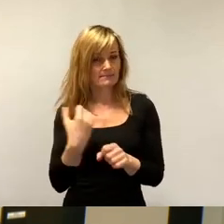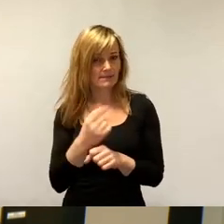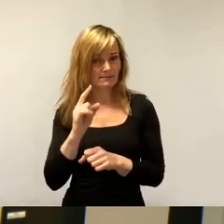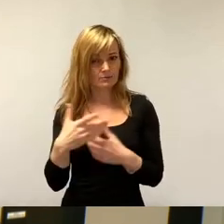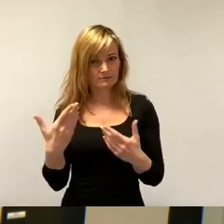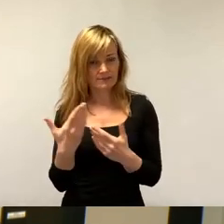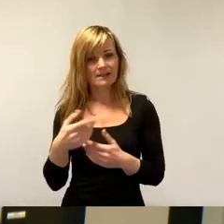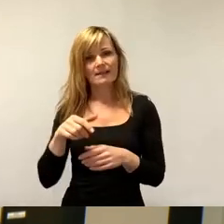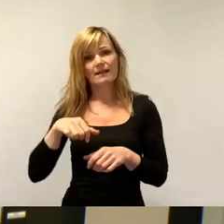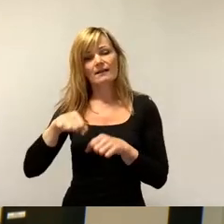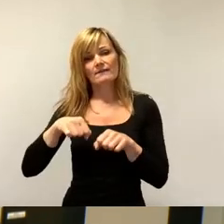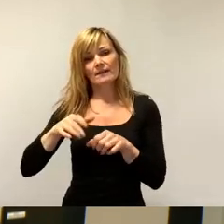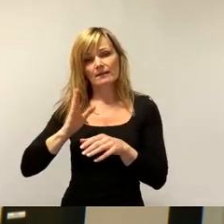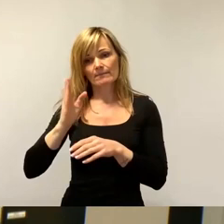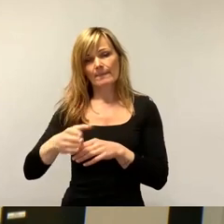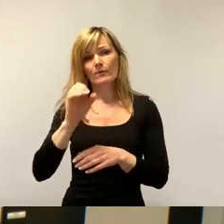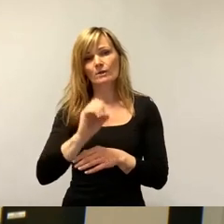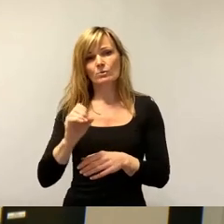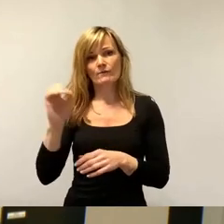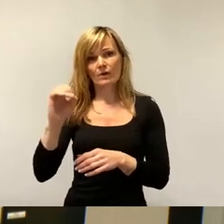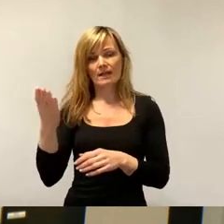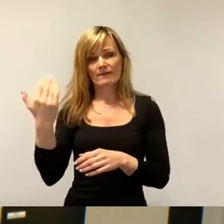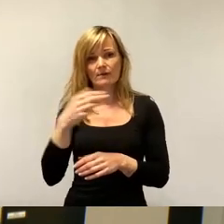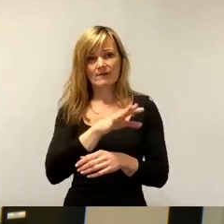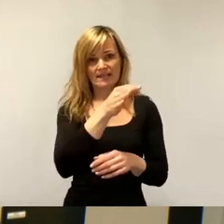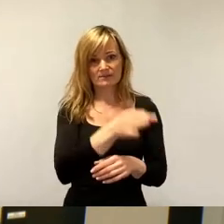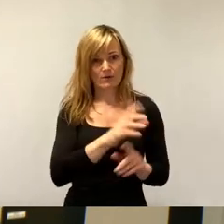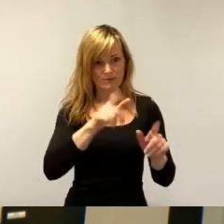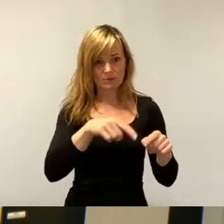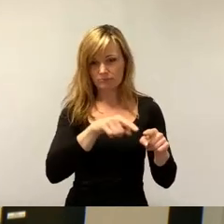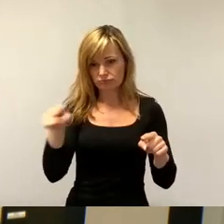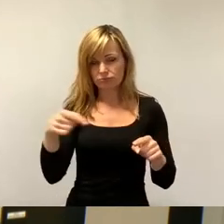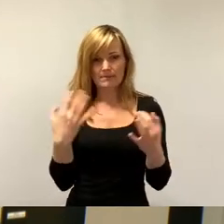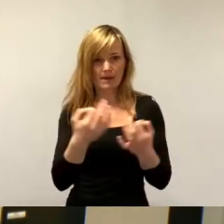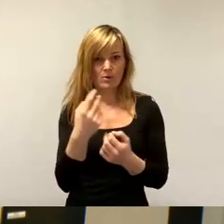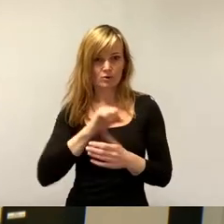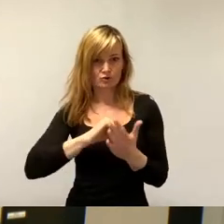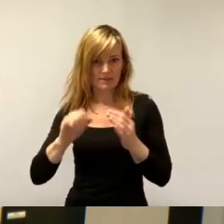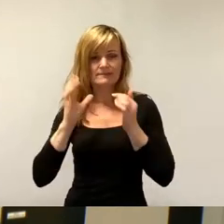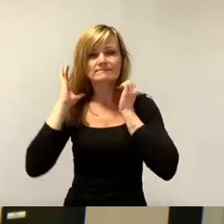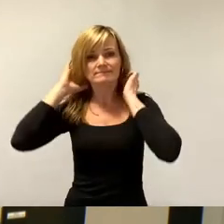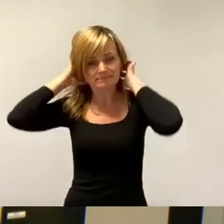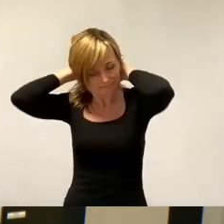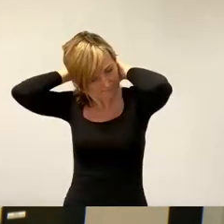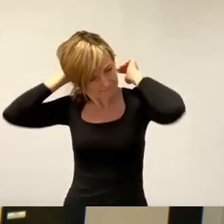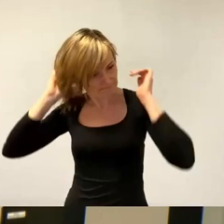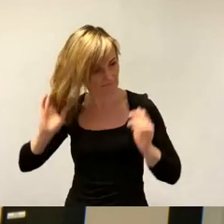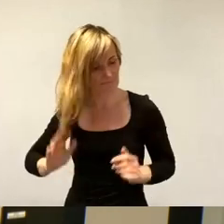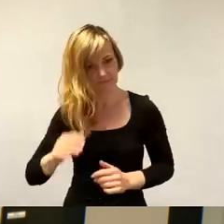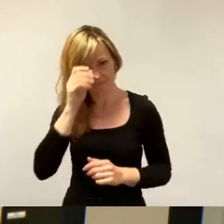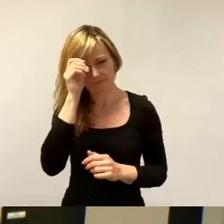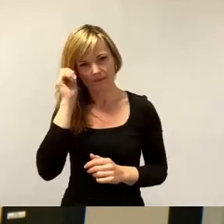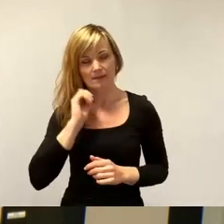-Ugrilla von Weichsdorf ausbauen. Den brauchen wir jetzt aber ganz dringend. Weil nur, wenn wir diese